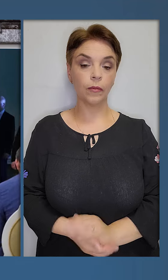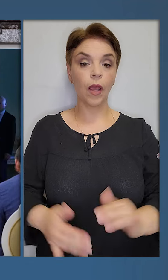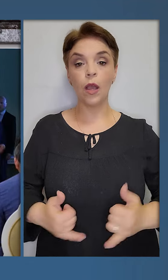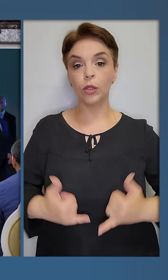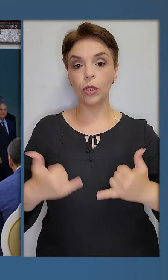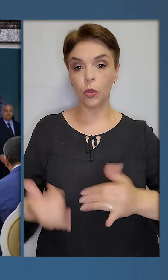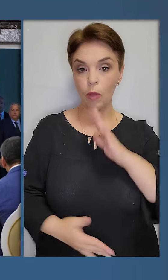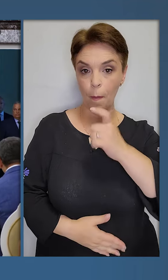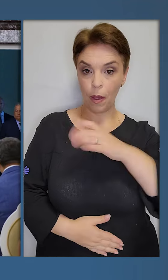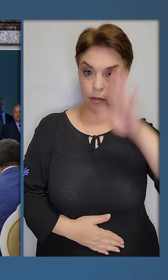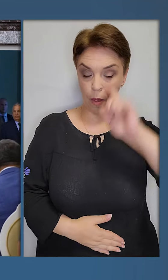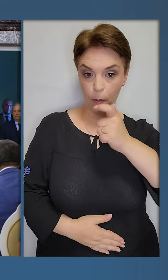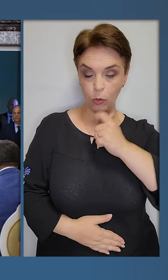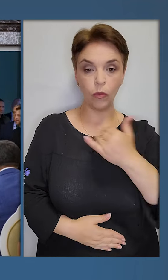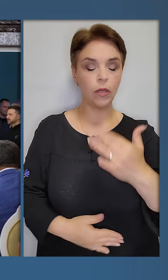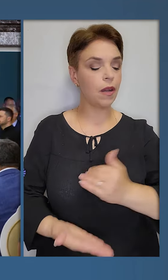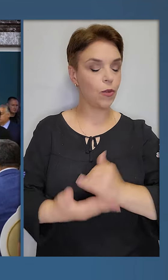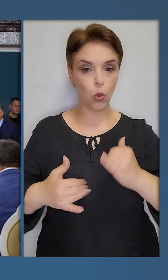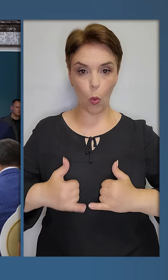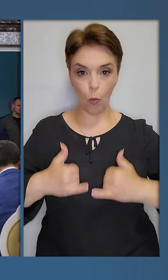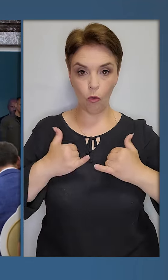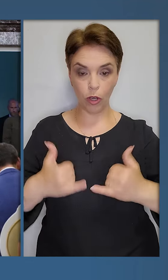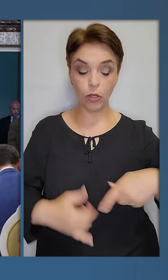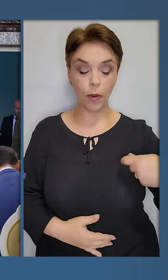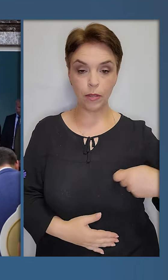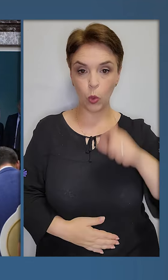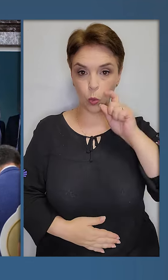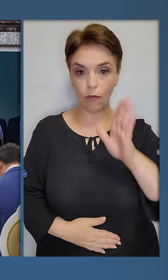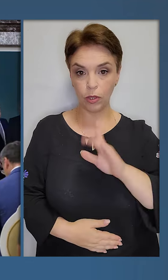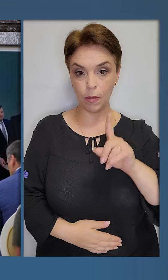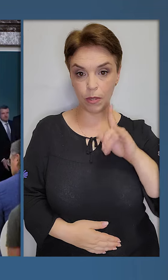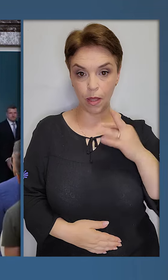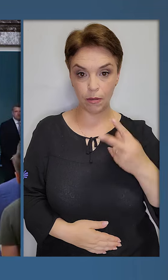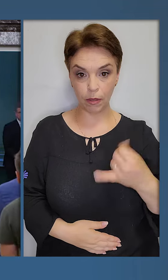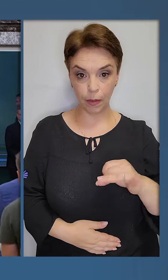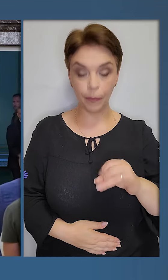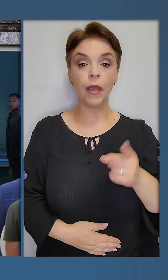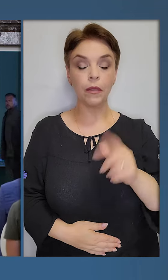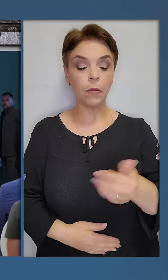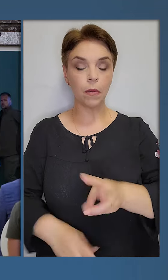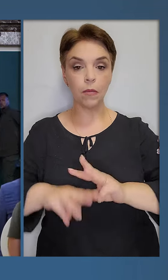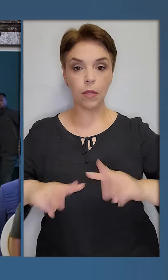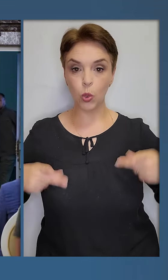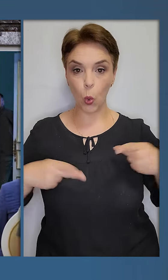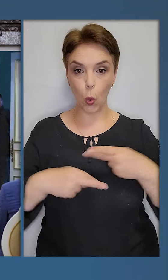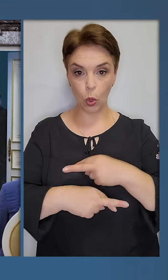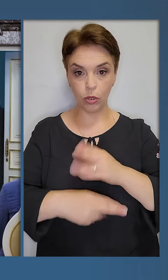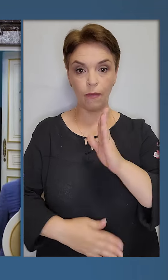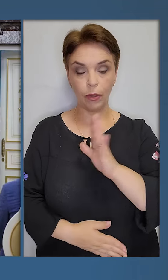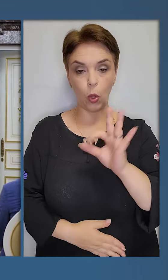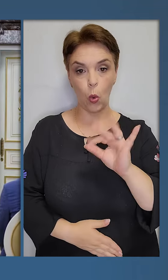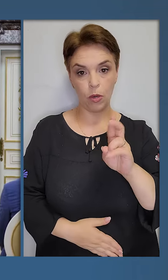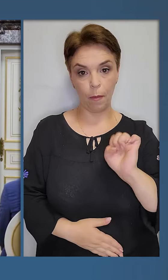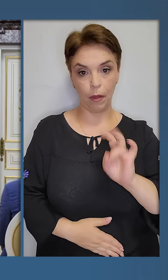Шановні пані та панове, їх високоповажності президент України Володимир Зеленський та прем'єр-міністр Угорщини